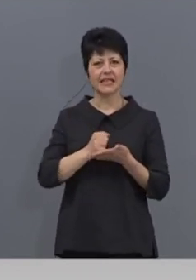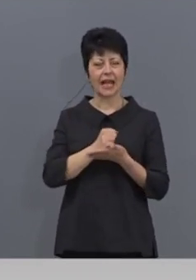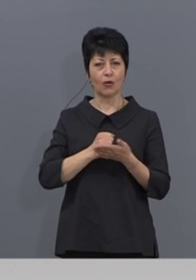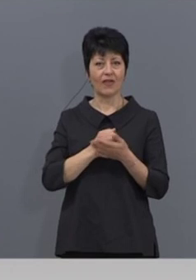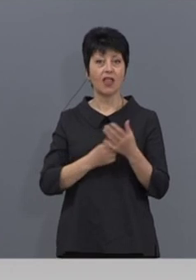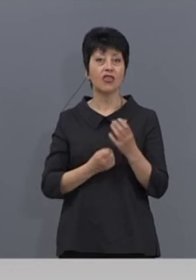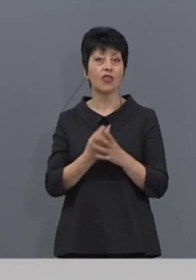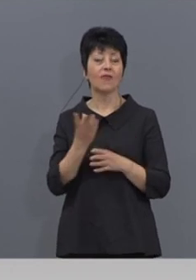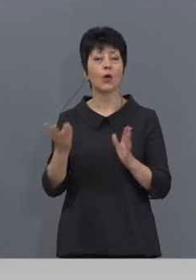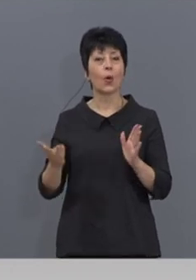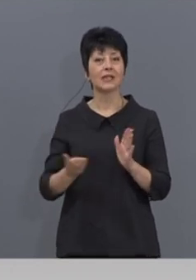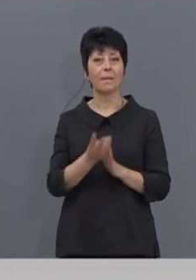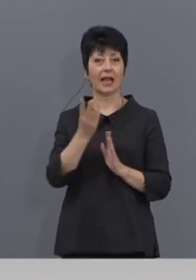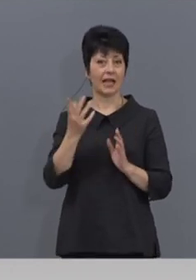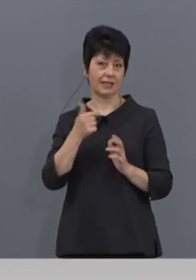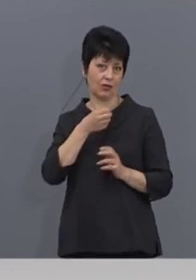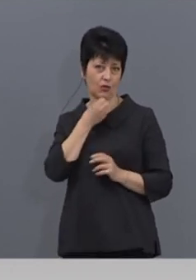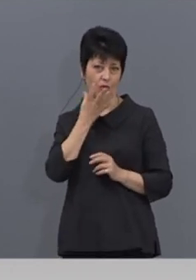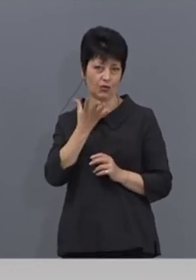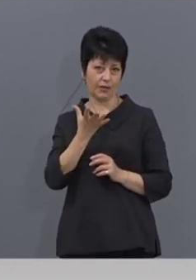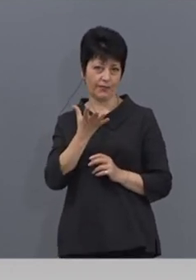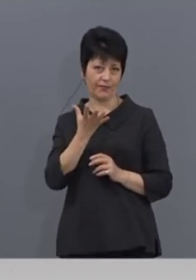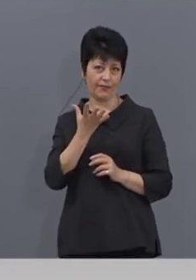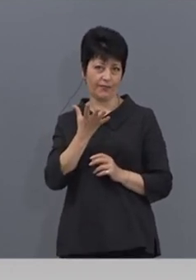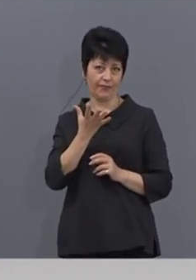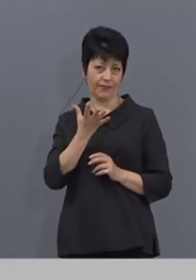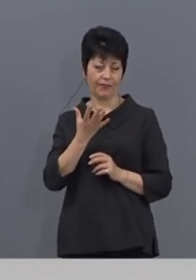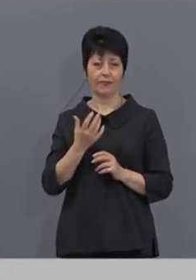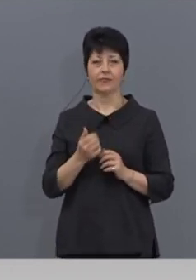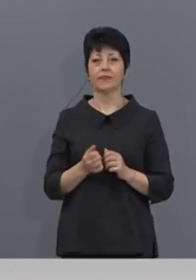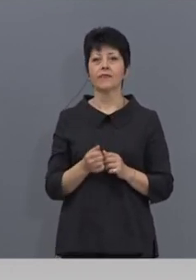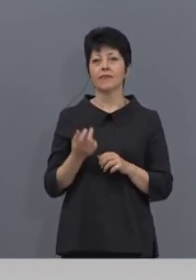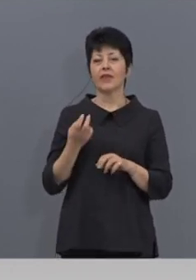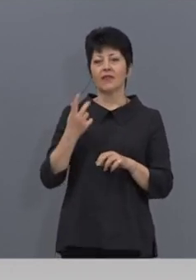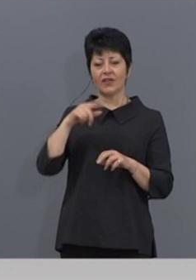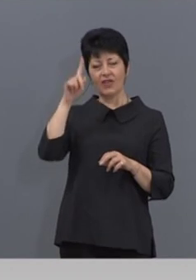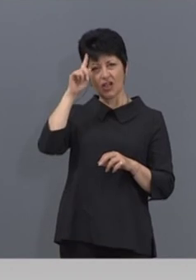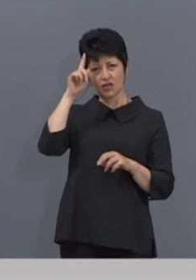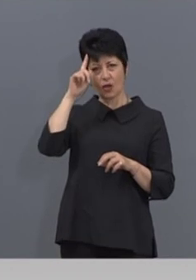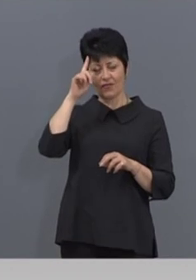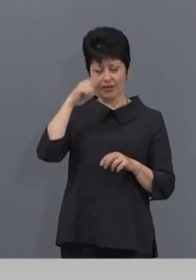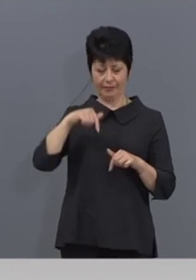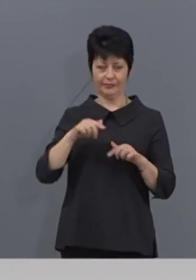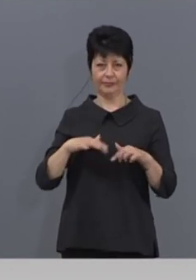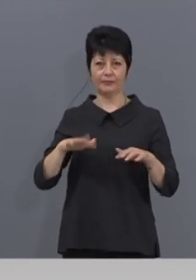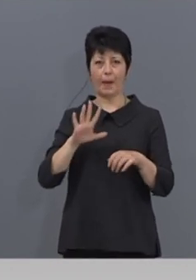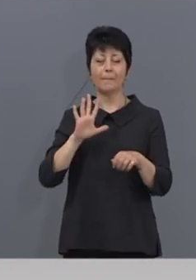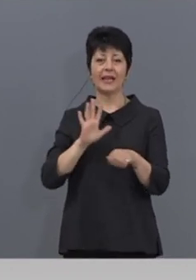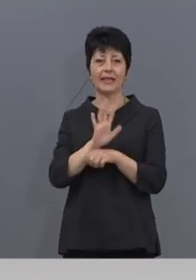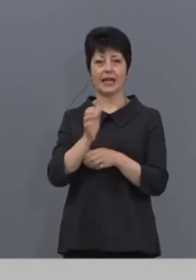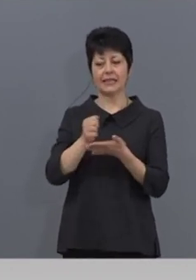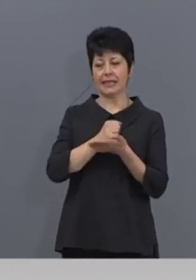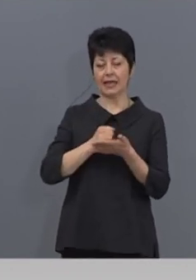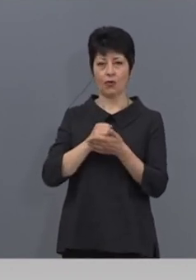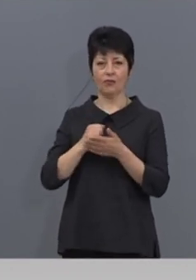нови 18 случая, амбулаторни от град София, 15 и